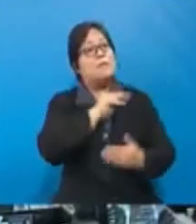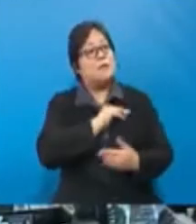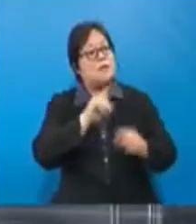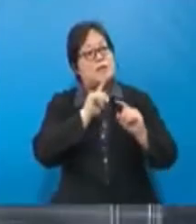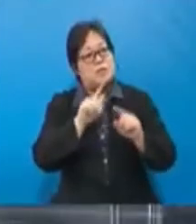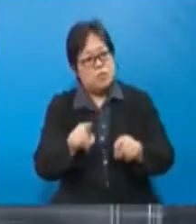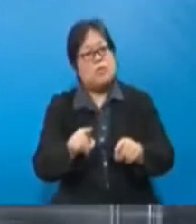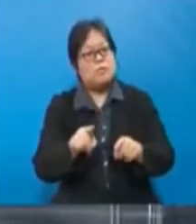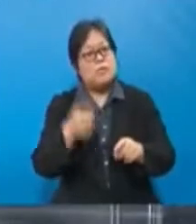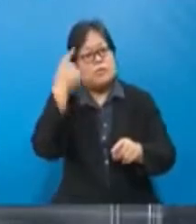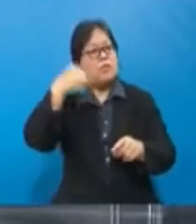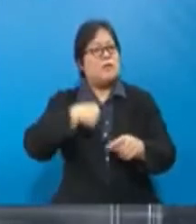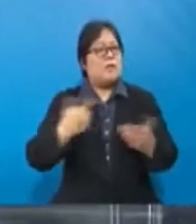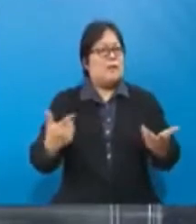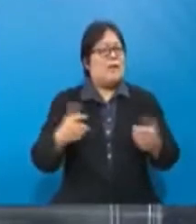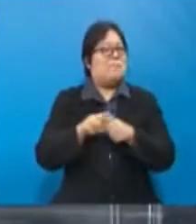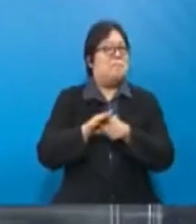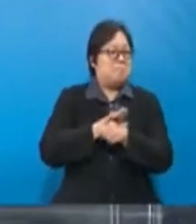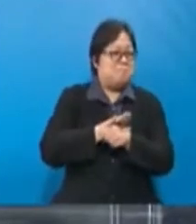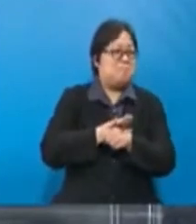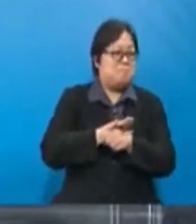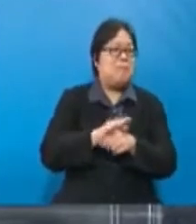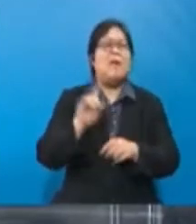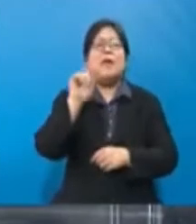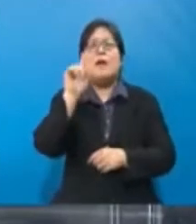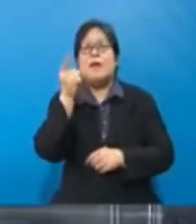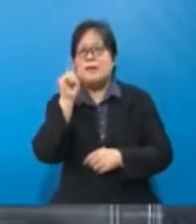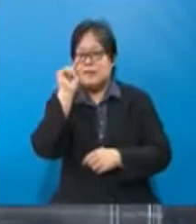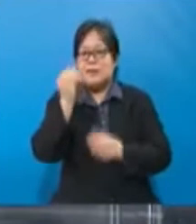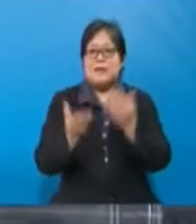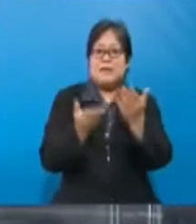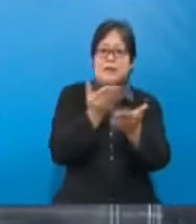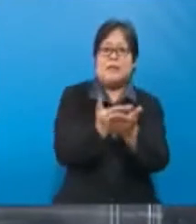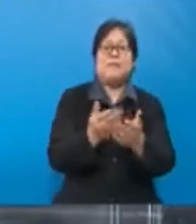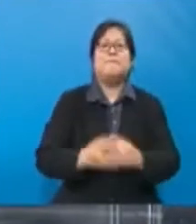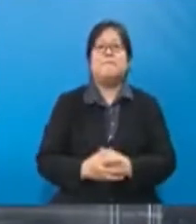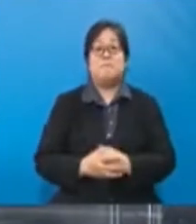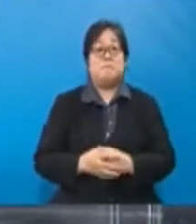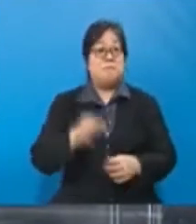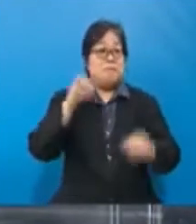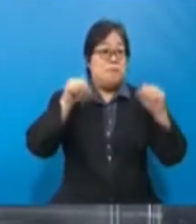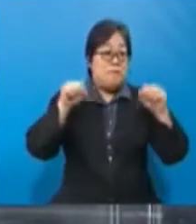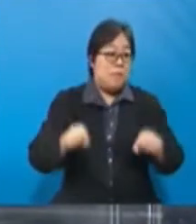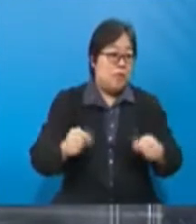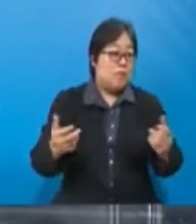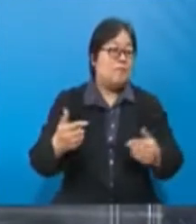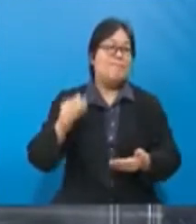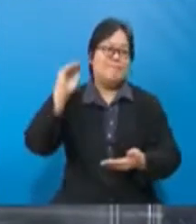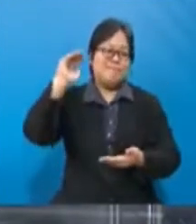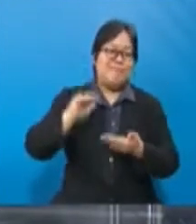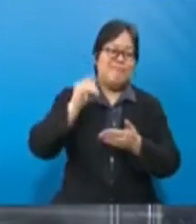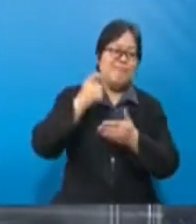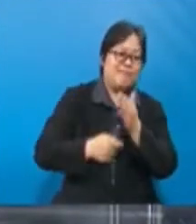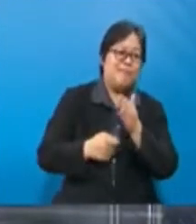yang berhormat menteri atas jawapan yang bagi saya agak lengkap tadi. Cuma sedikit cadangan saya, kalau boleh kita